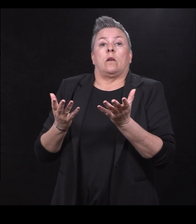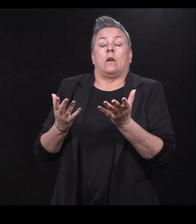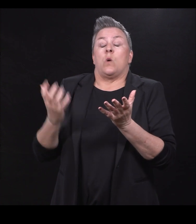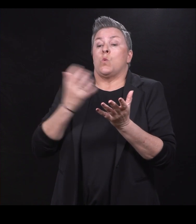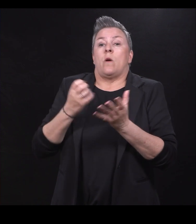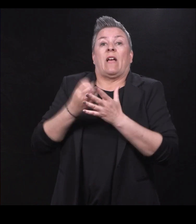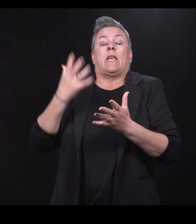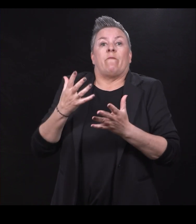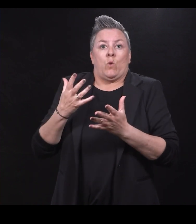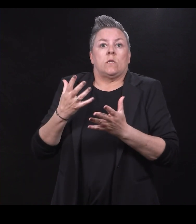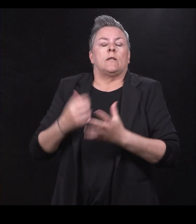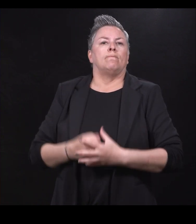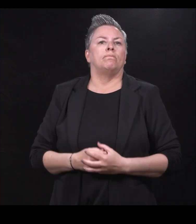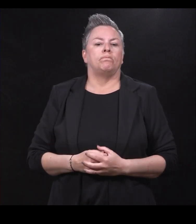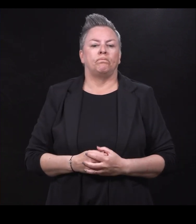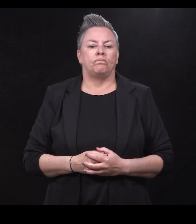verdifullt.